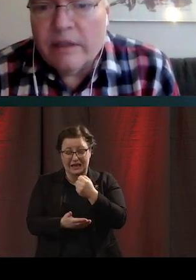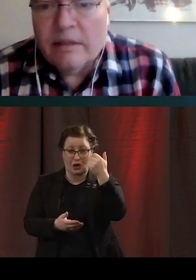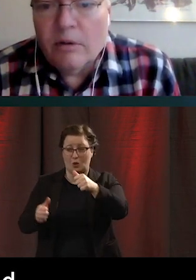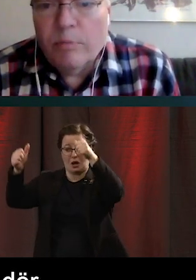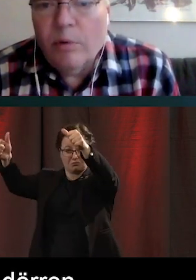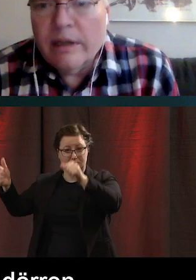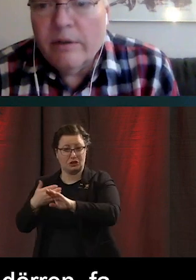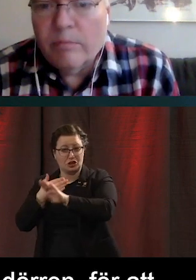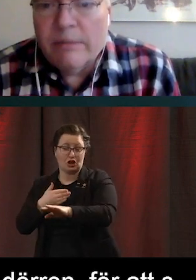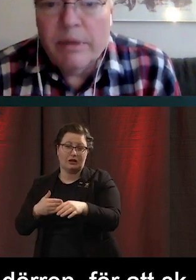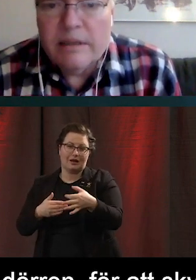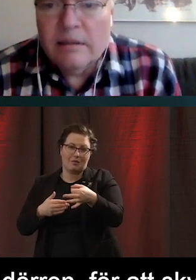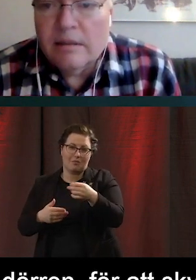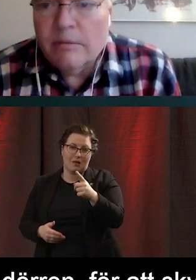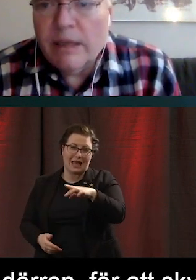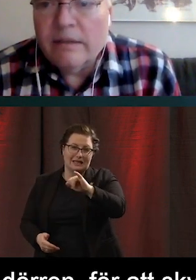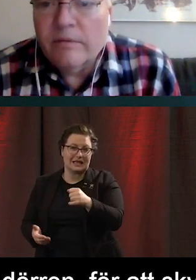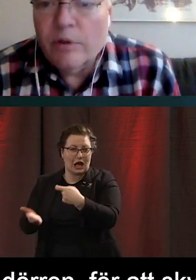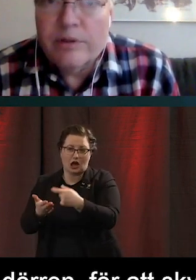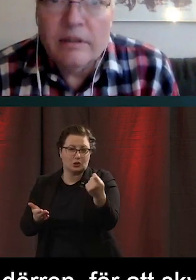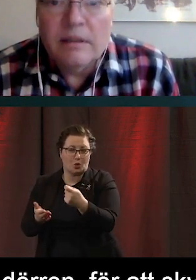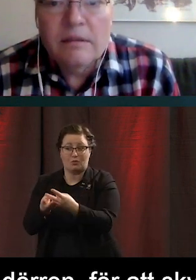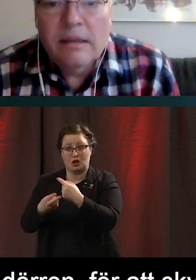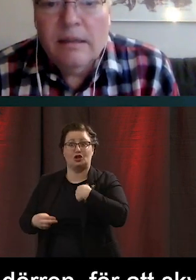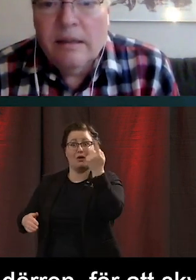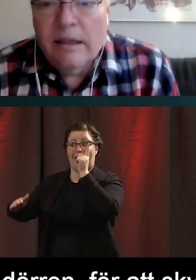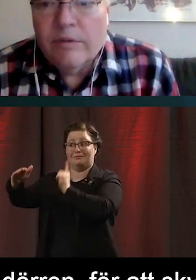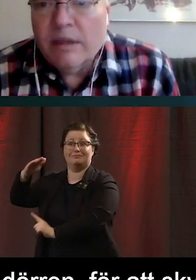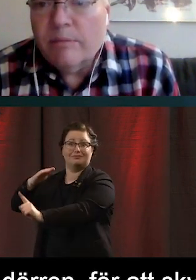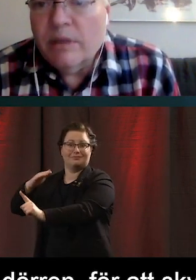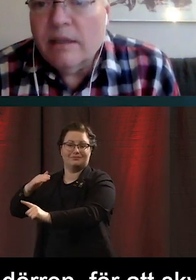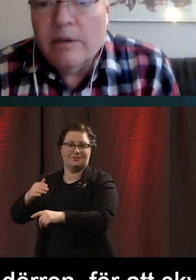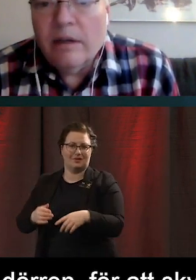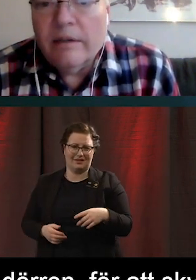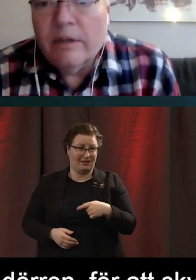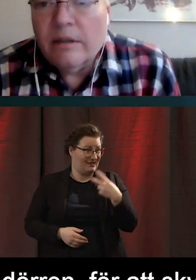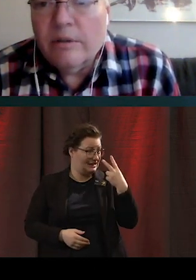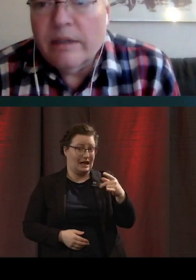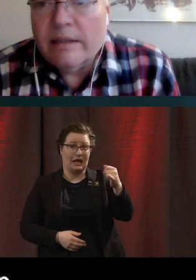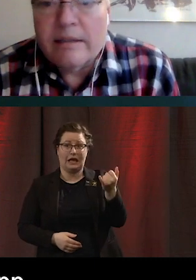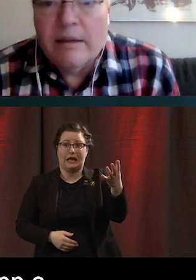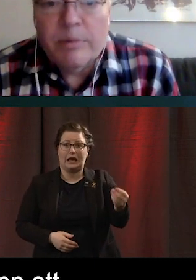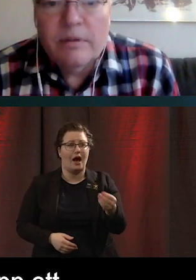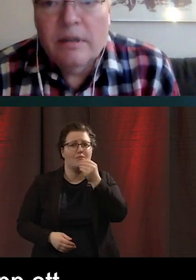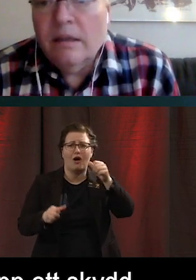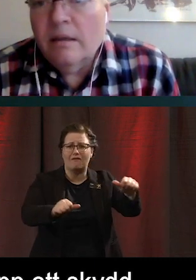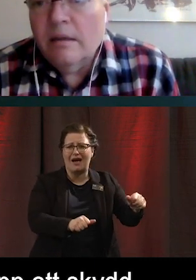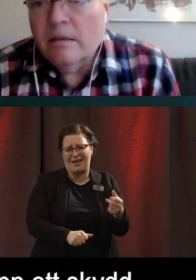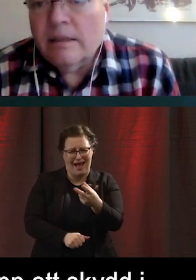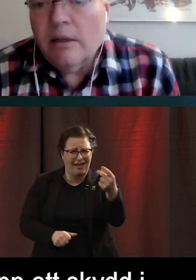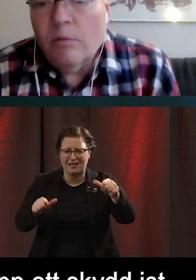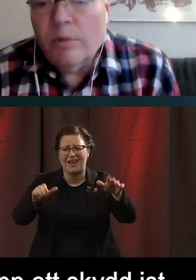gör att man faktiskt kan gå på där och blippa sin biljett. Vi har ju sett att livsmedelsbutiker och andra kunde ganska snabbt